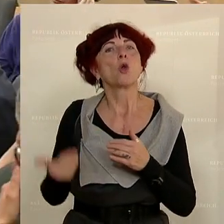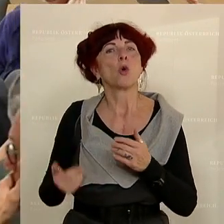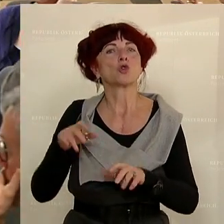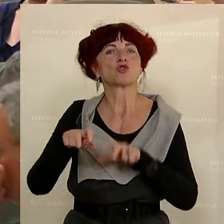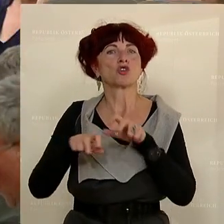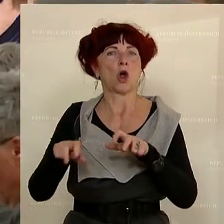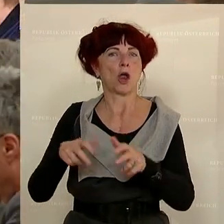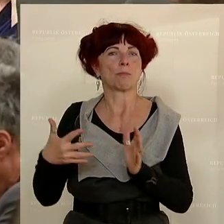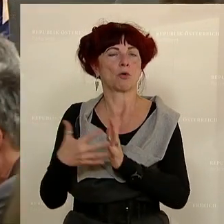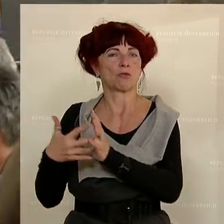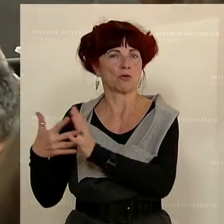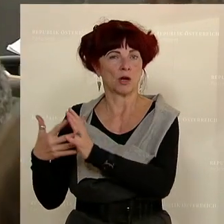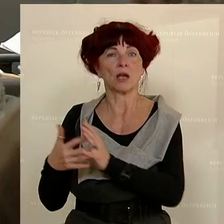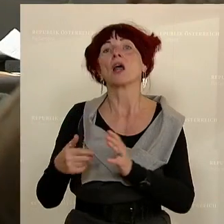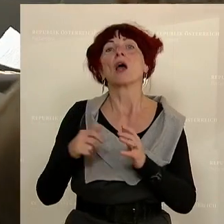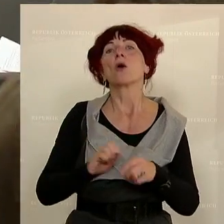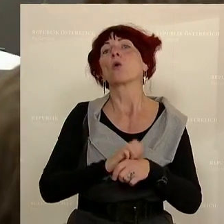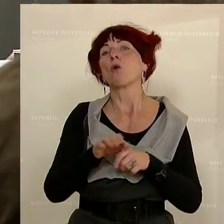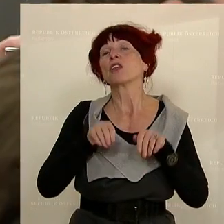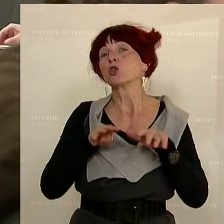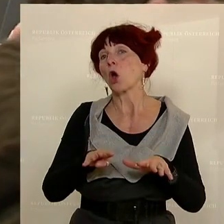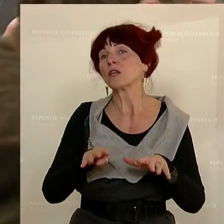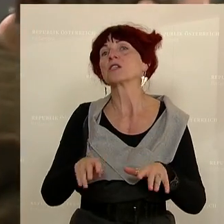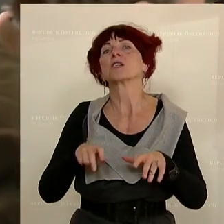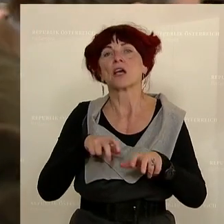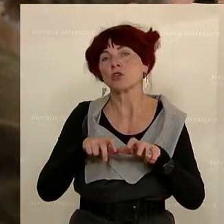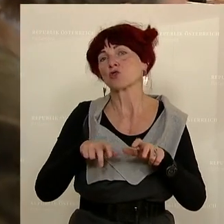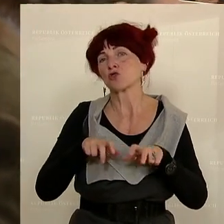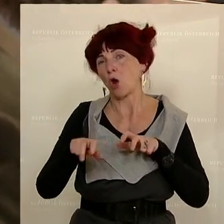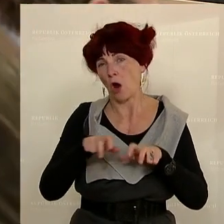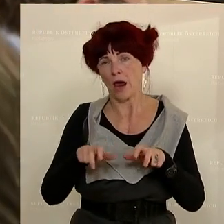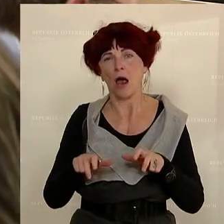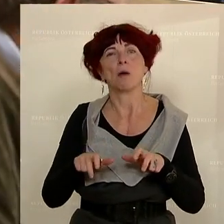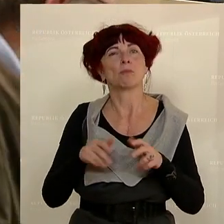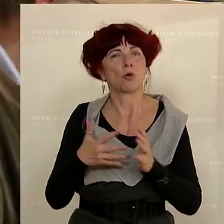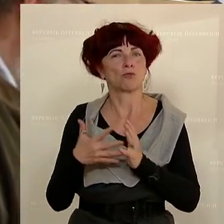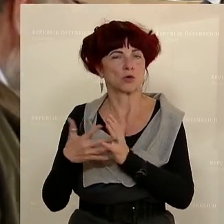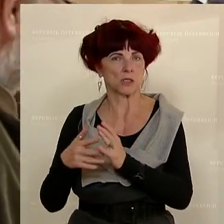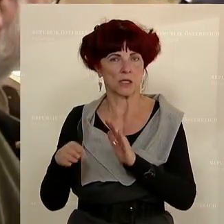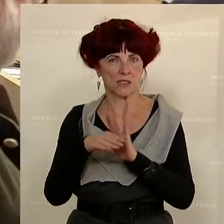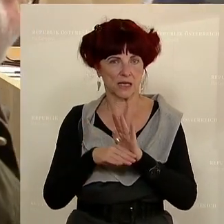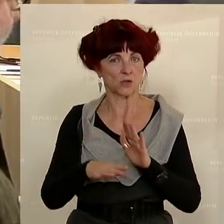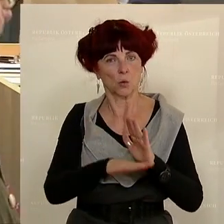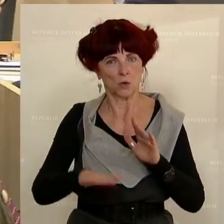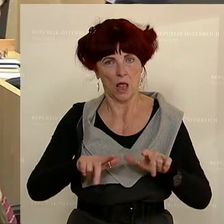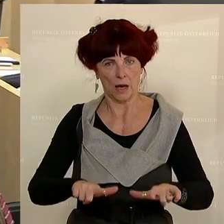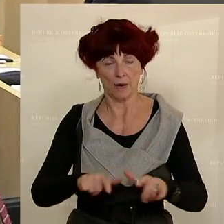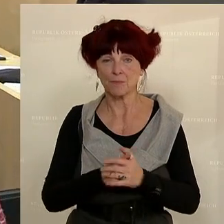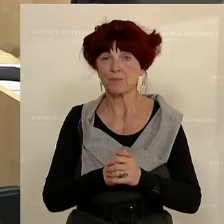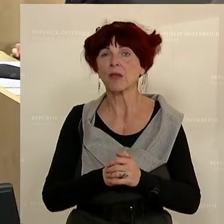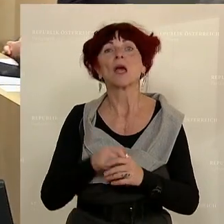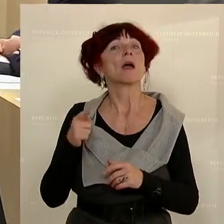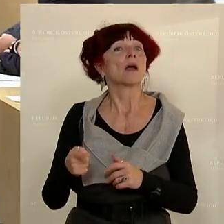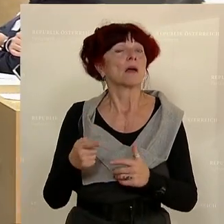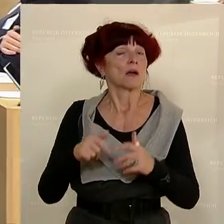-19-Förderungsprüfungsgesetz. Kurz zusammengefasst, der Nutzen der Covid-19-Kurzarbeit